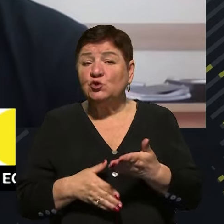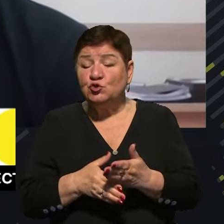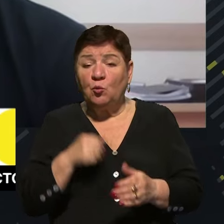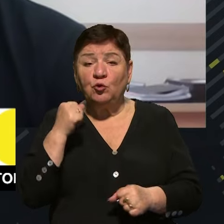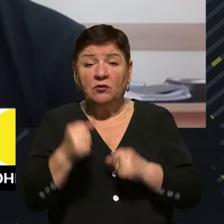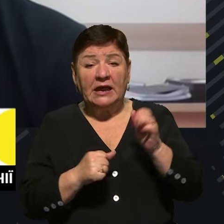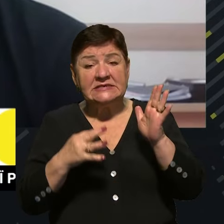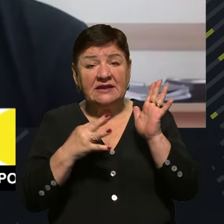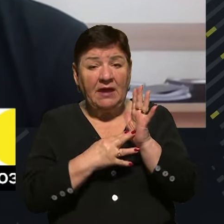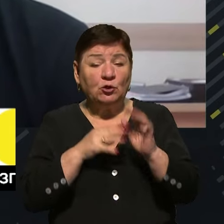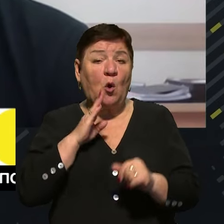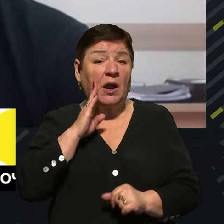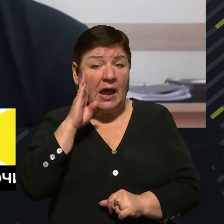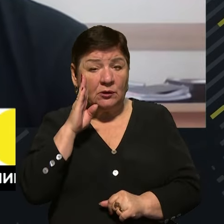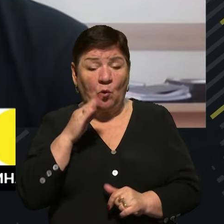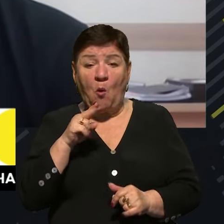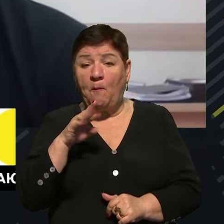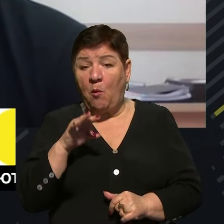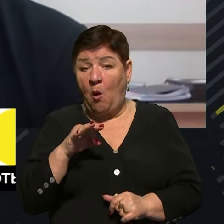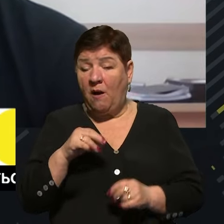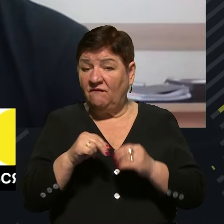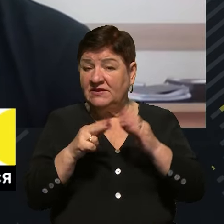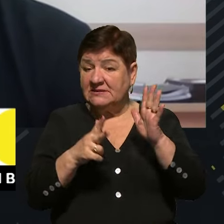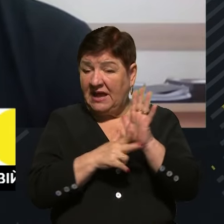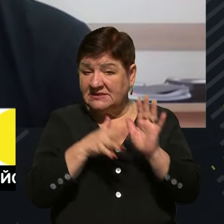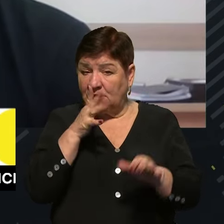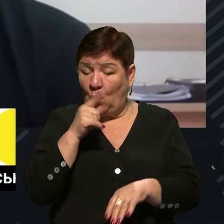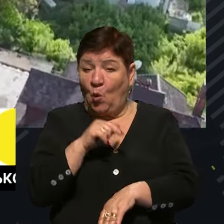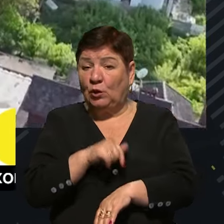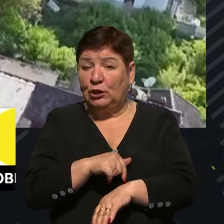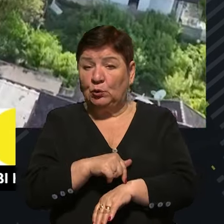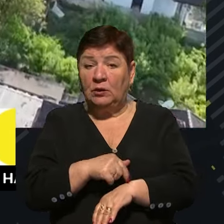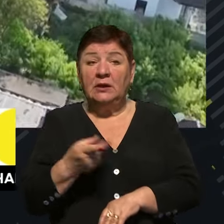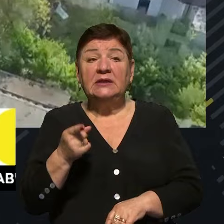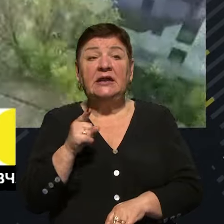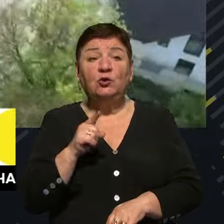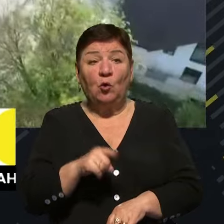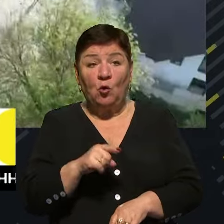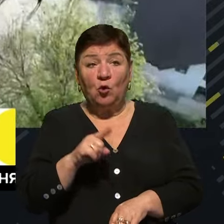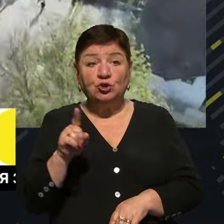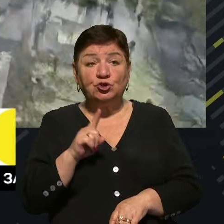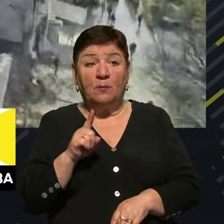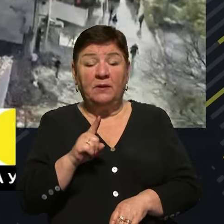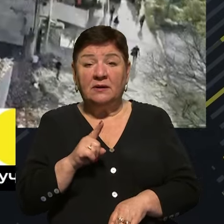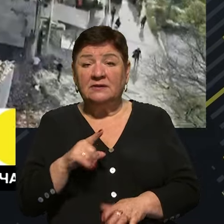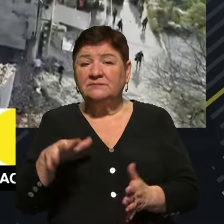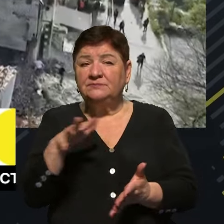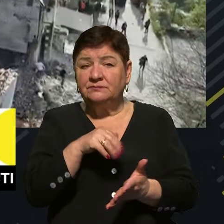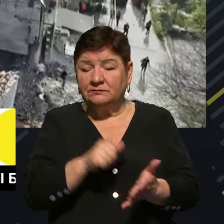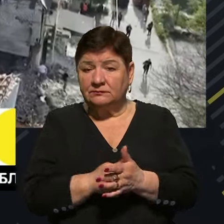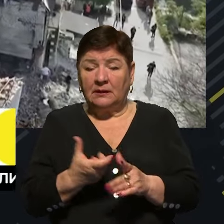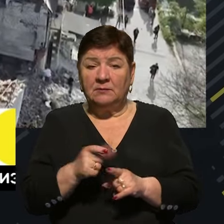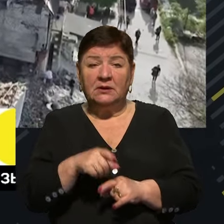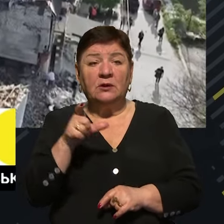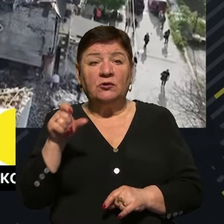з 9-ї ранку десь по 18-ту годину, для того, щоб вразити більшу кількость